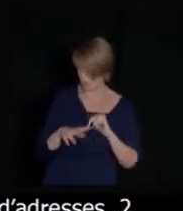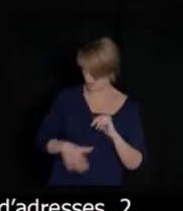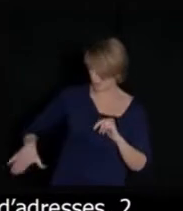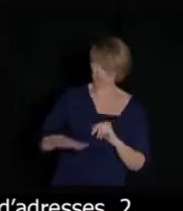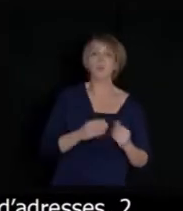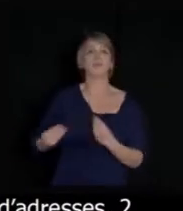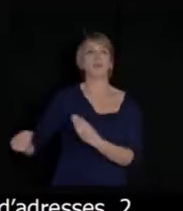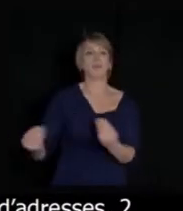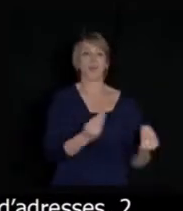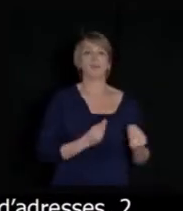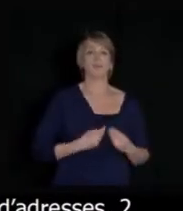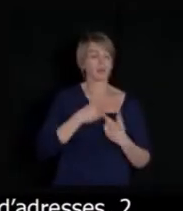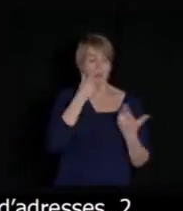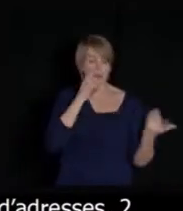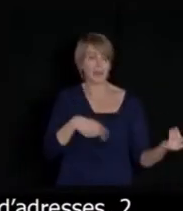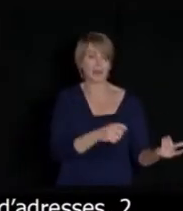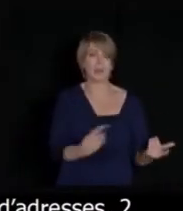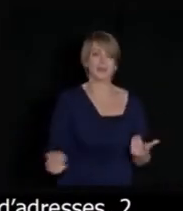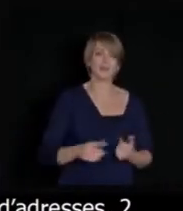que la patrie est si riche.